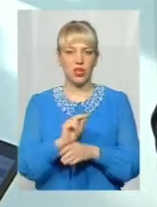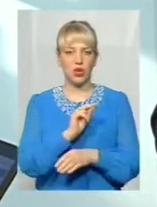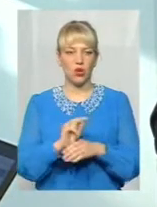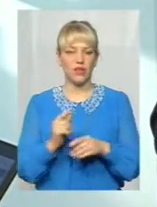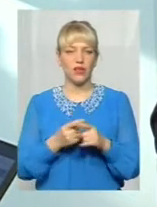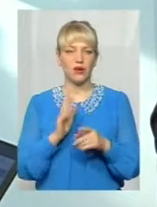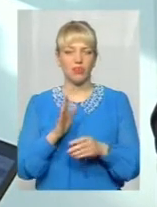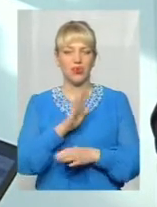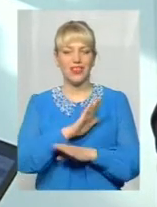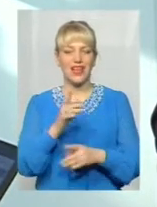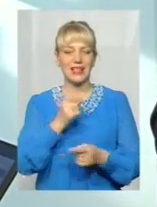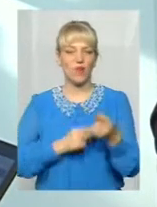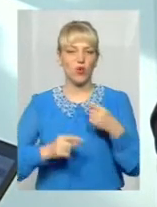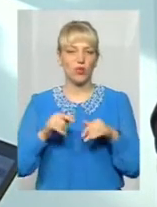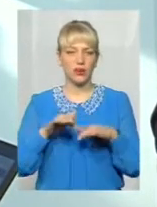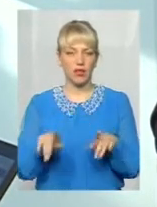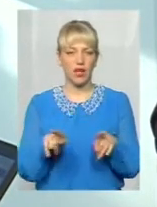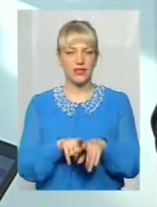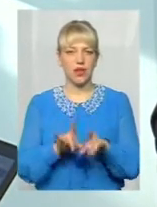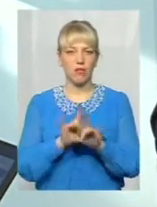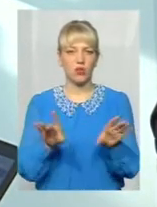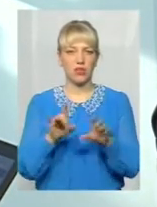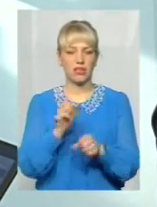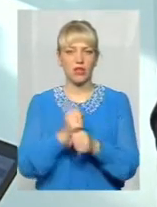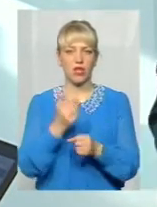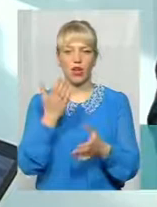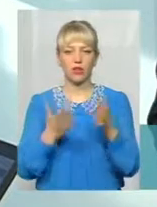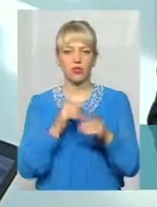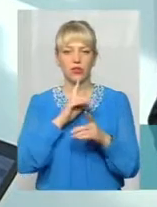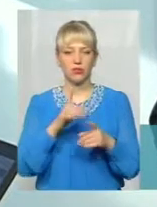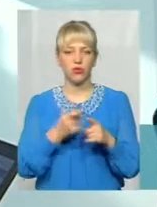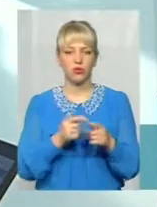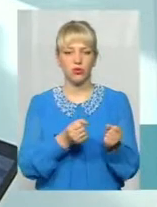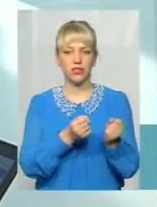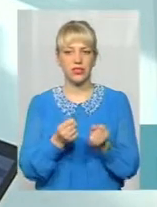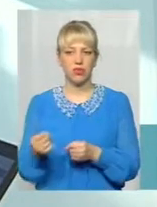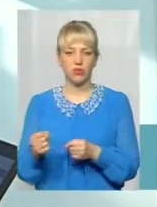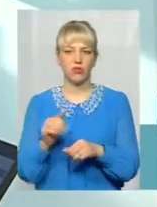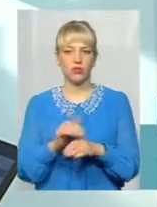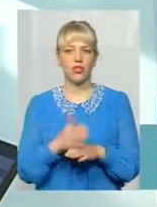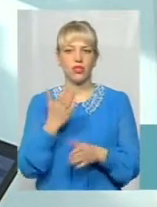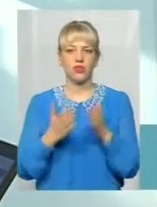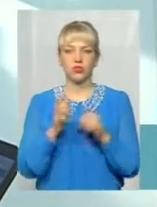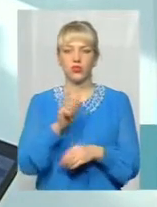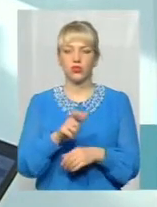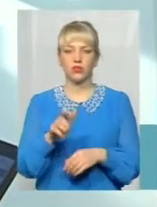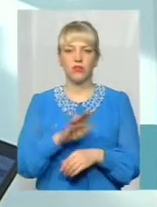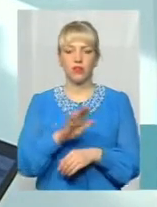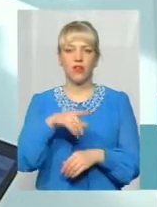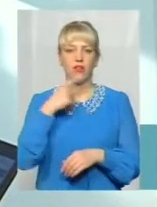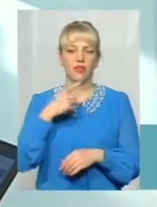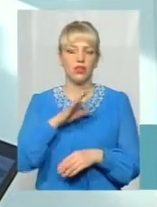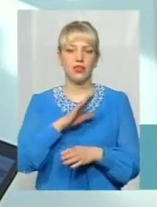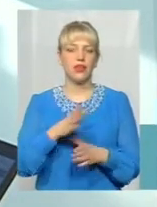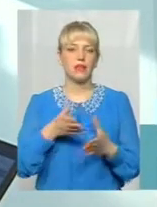процеси. Так само і роз'яснена робота, якщо не буде цього стримуючого фактора, якщо з людьми не говорити, не переконувати